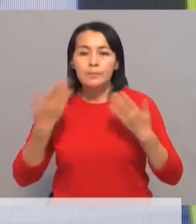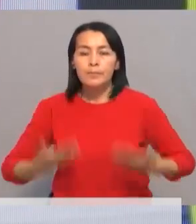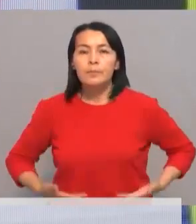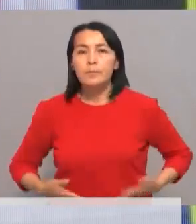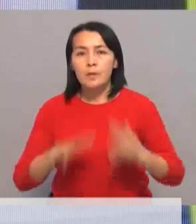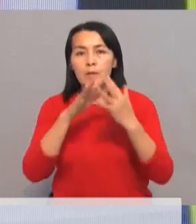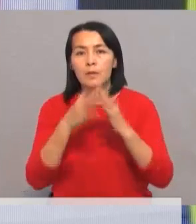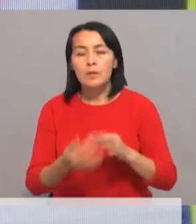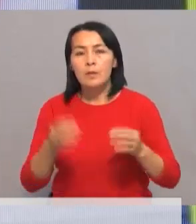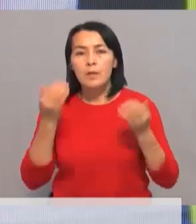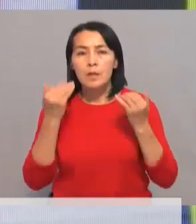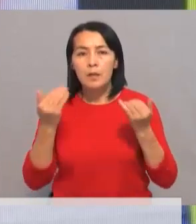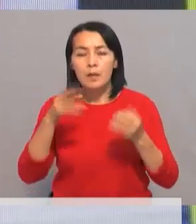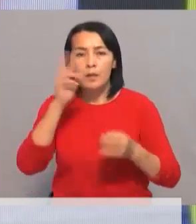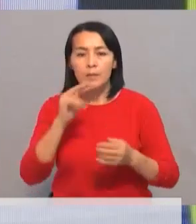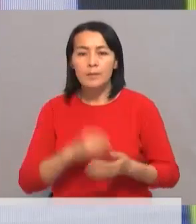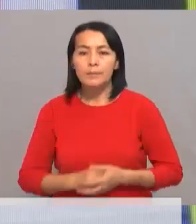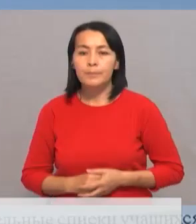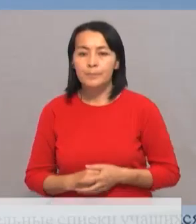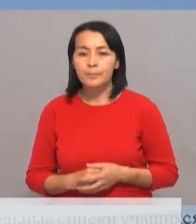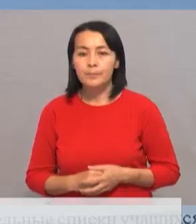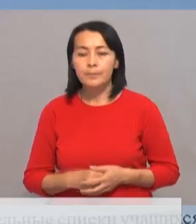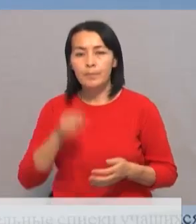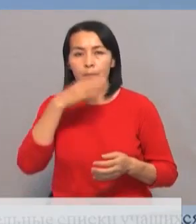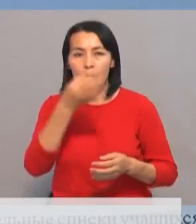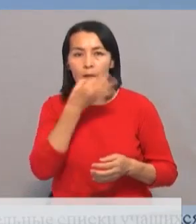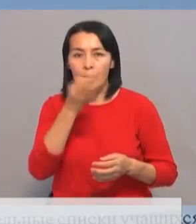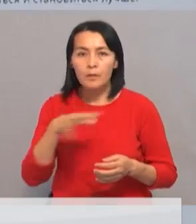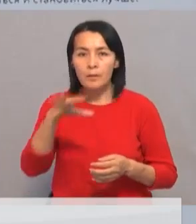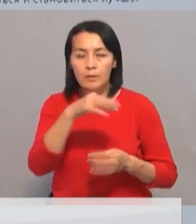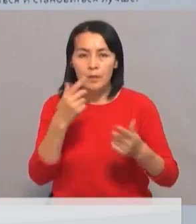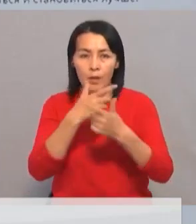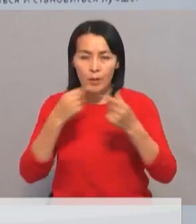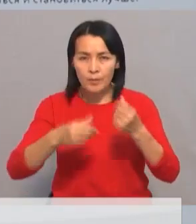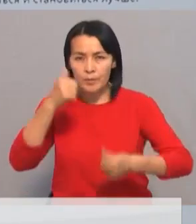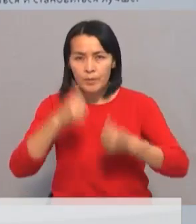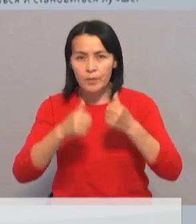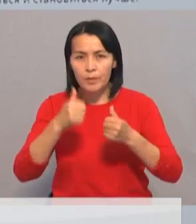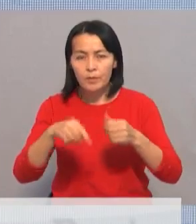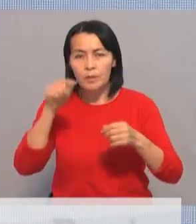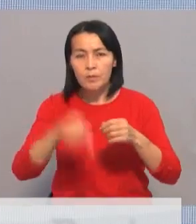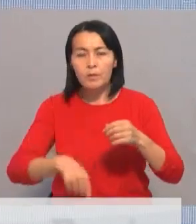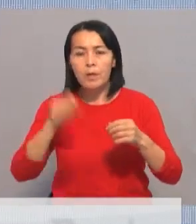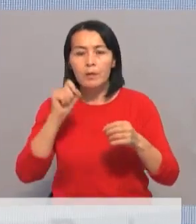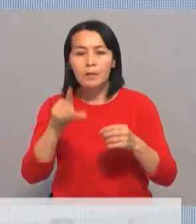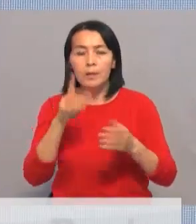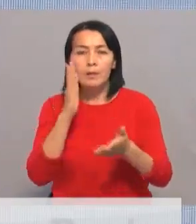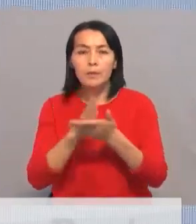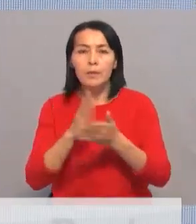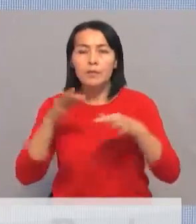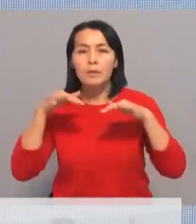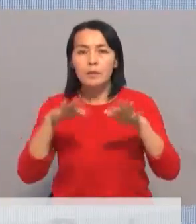вне сферы занятости и образования. Стоит отметить, что вся информация о конкурсе доступна в специальном телеграм-боте.